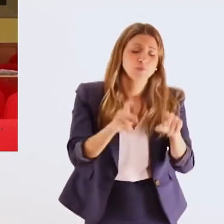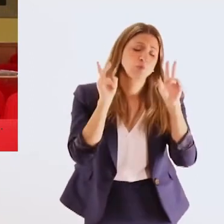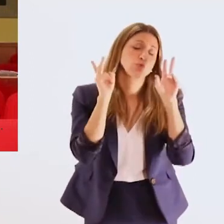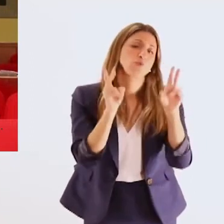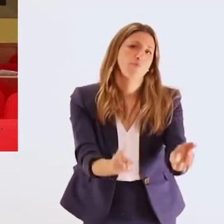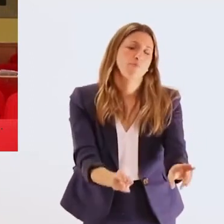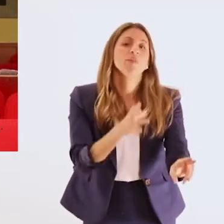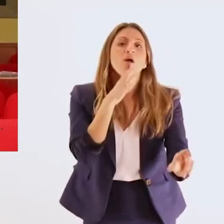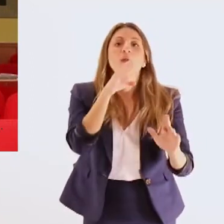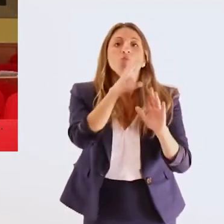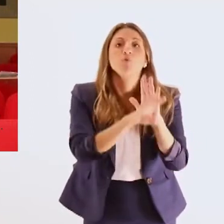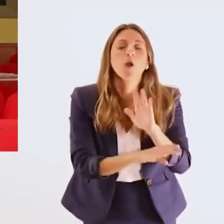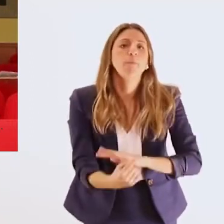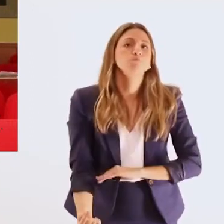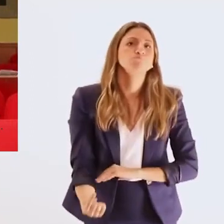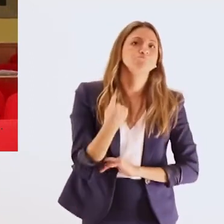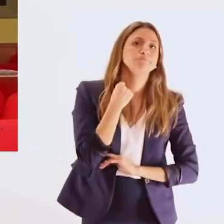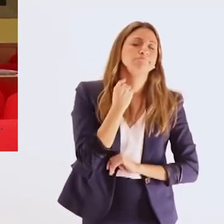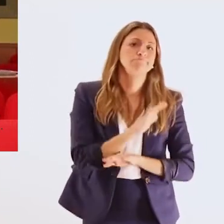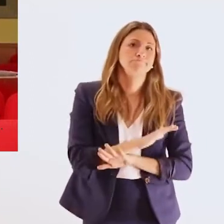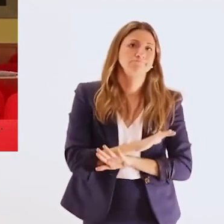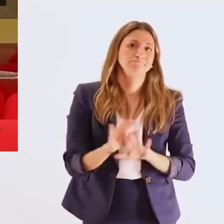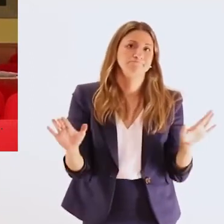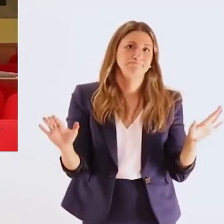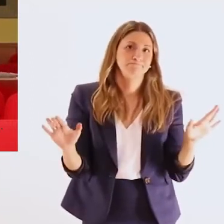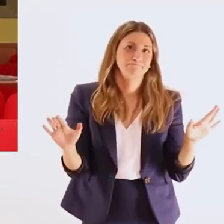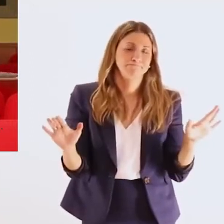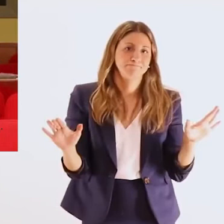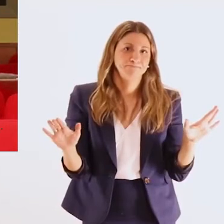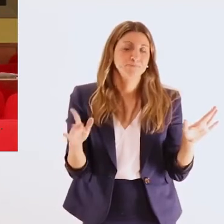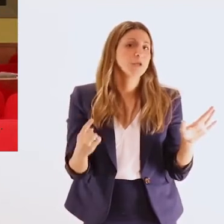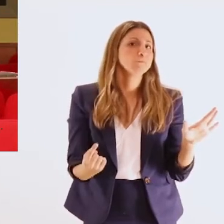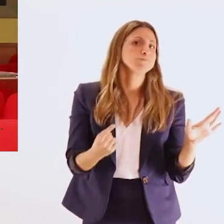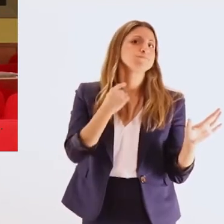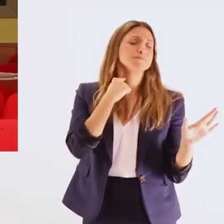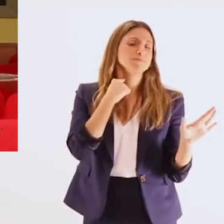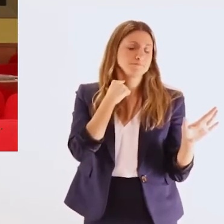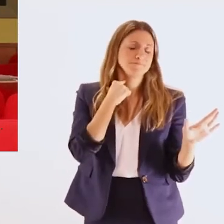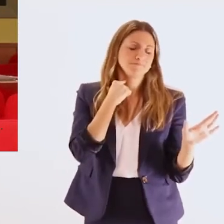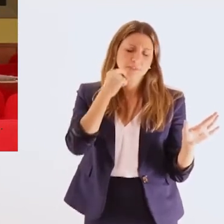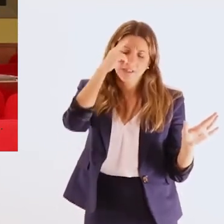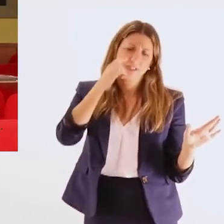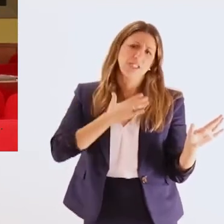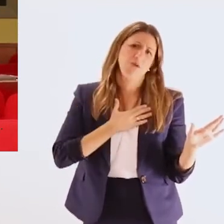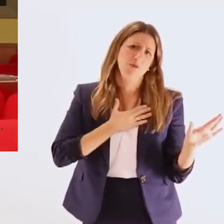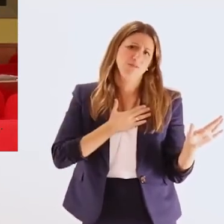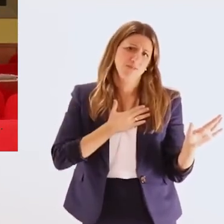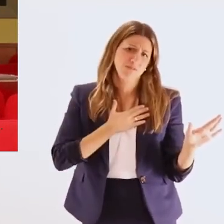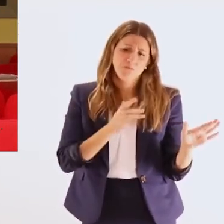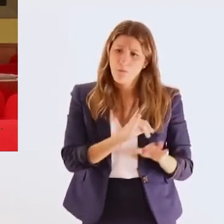πάραυθα το πιλωτικό πρόγραμμα που εφαρμόζει γιατί αυτό το πρόγραμμα